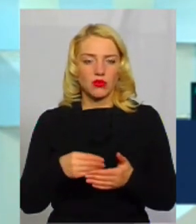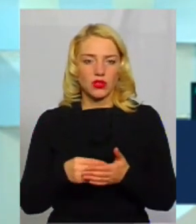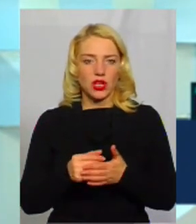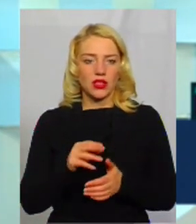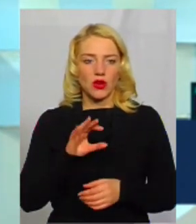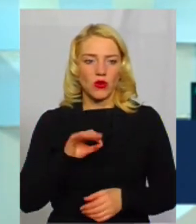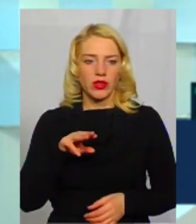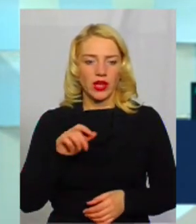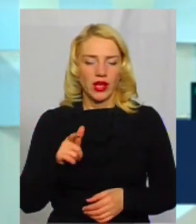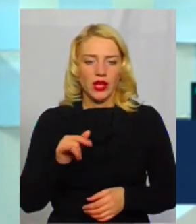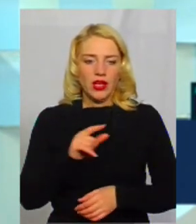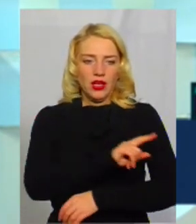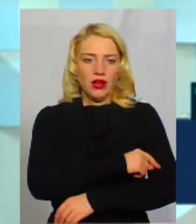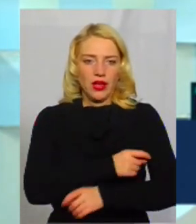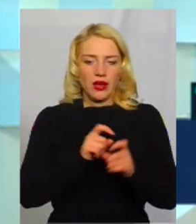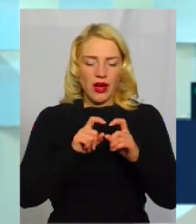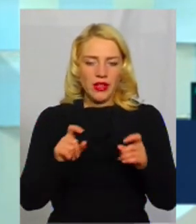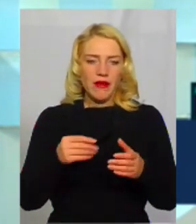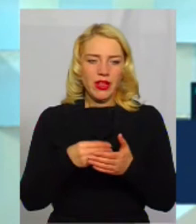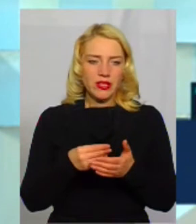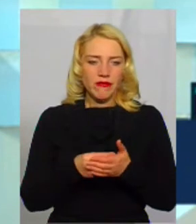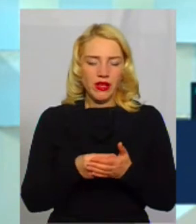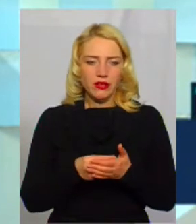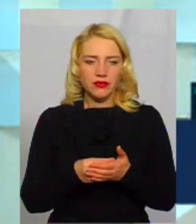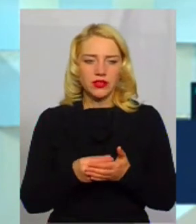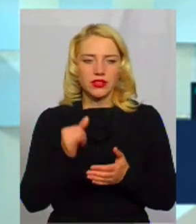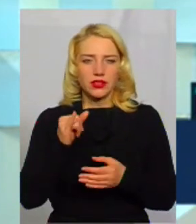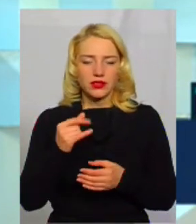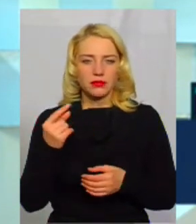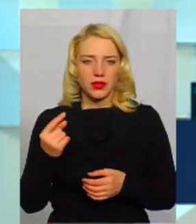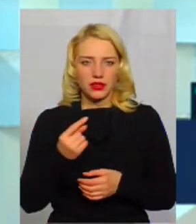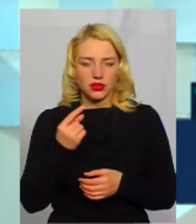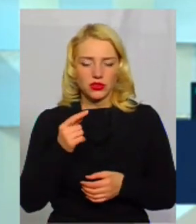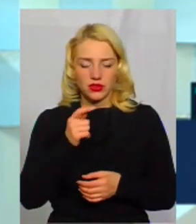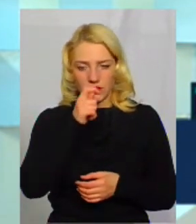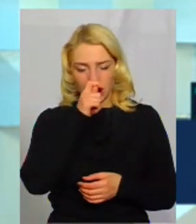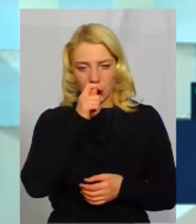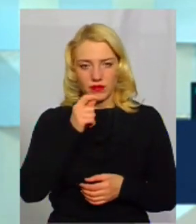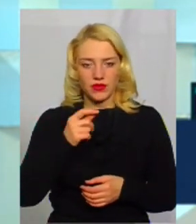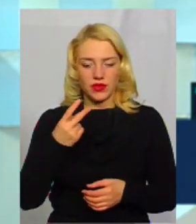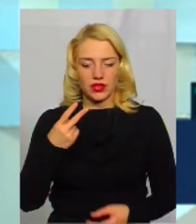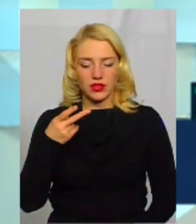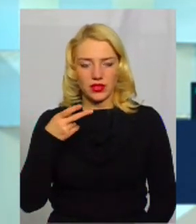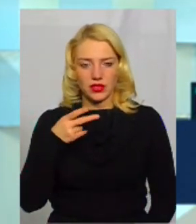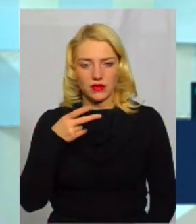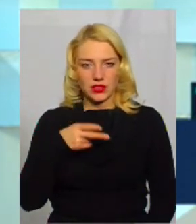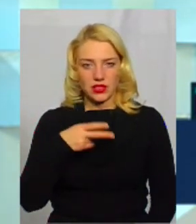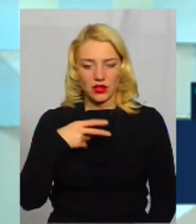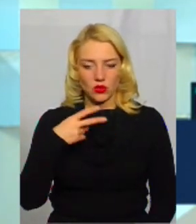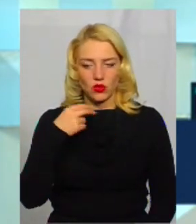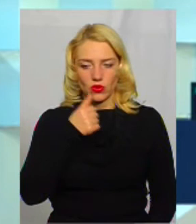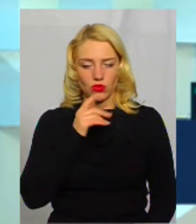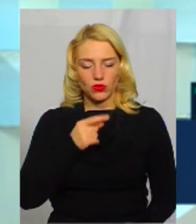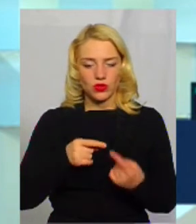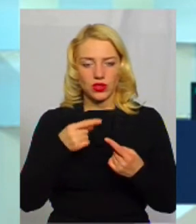і лікарні фінансувалися в такому порядку. З 1 квітня 2020 року буде